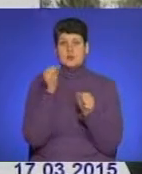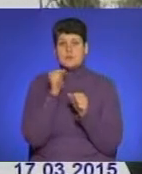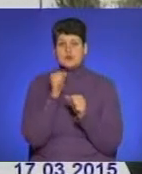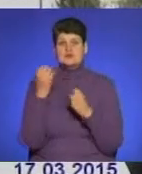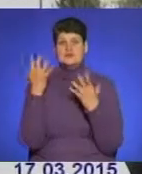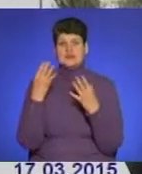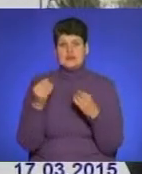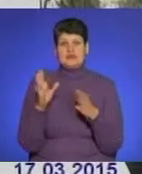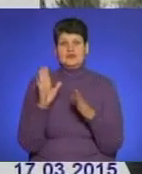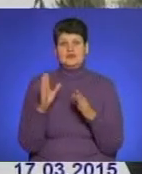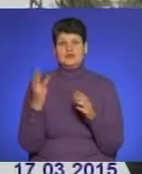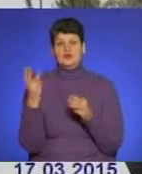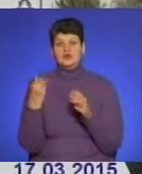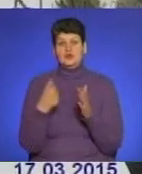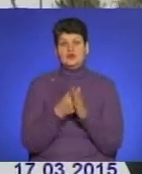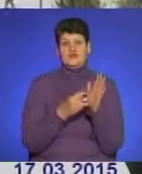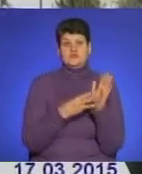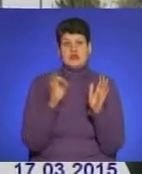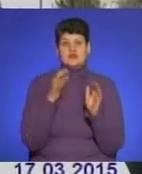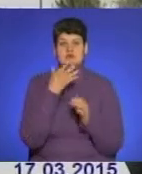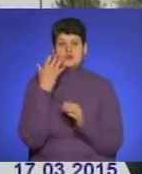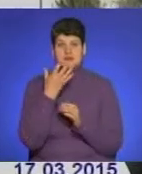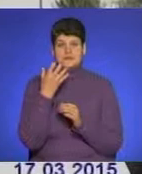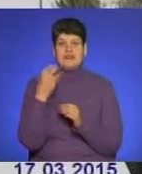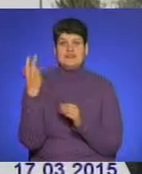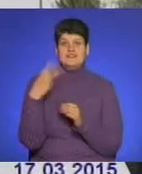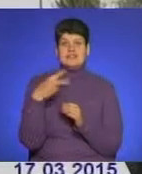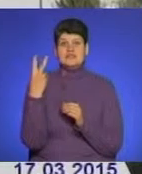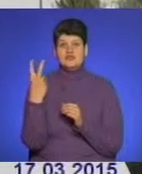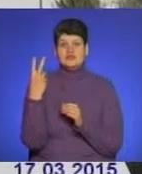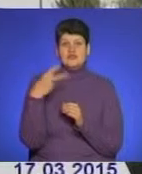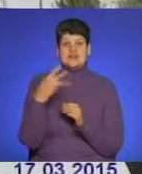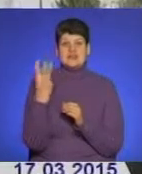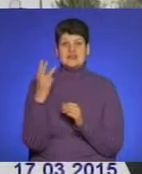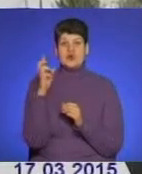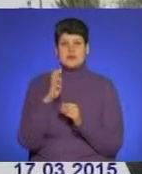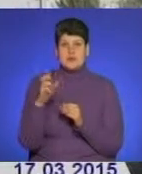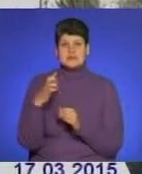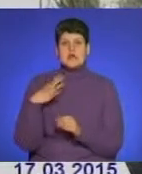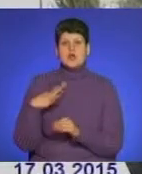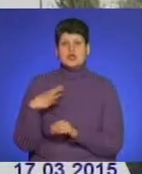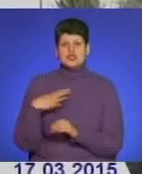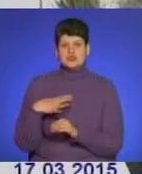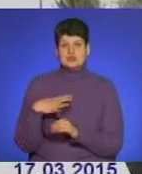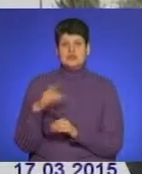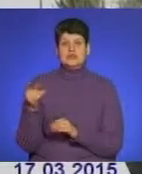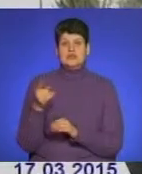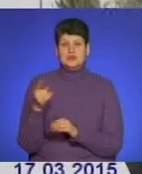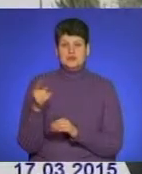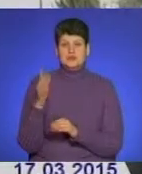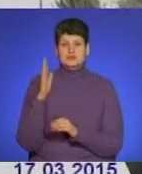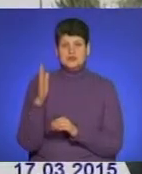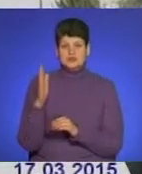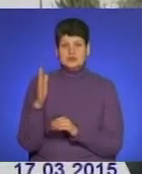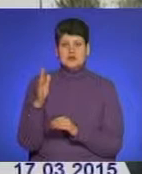Денні будуть в межах від 3 до 8 градусів тепла. 22-23 березня очікується, що на Тернопільщину надійдуть